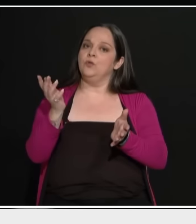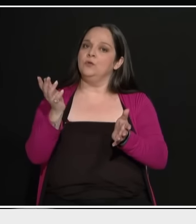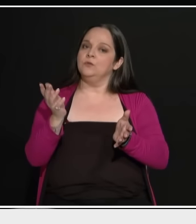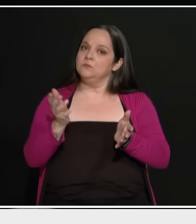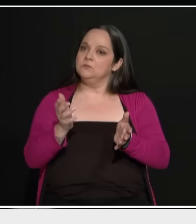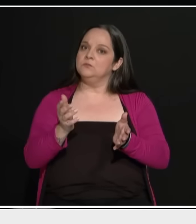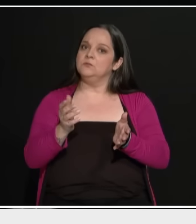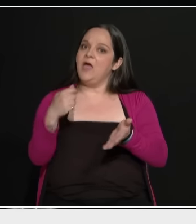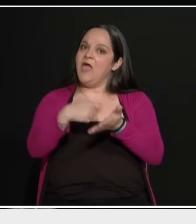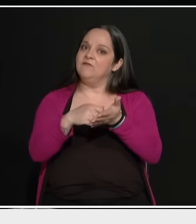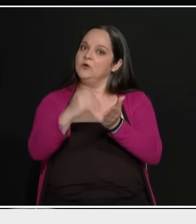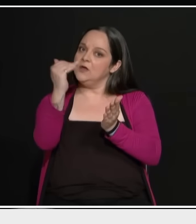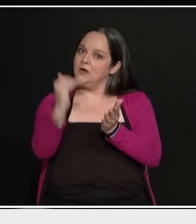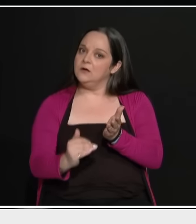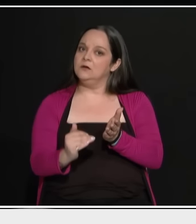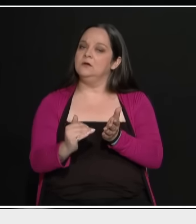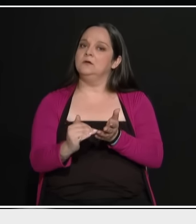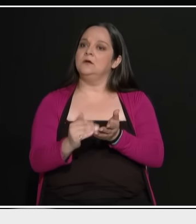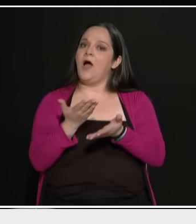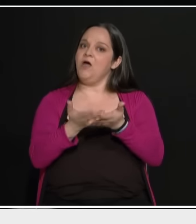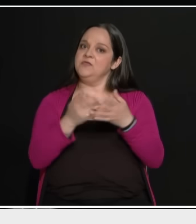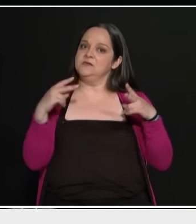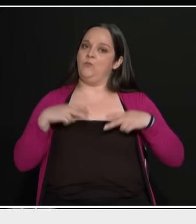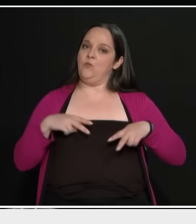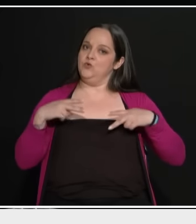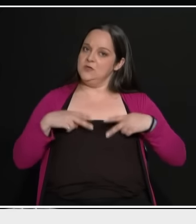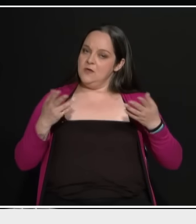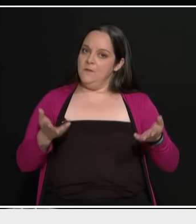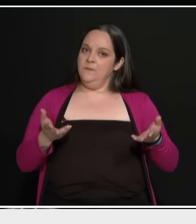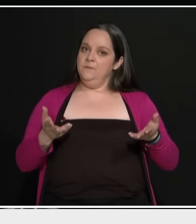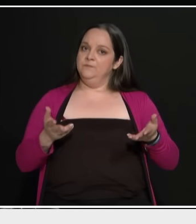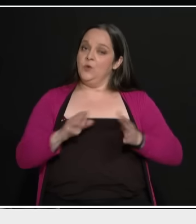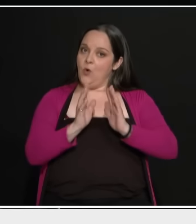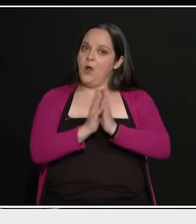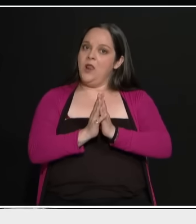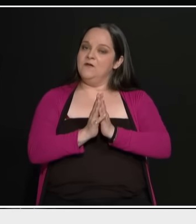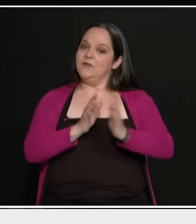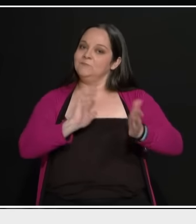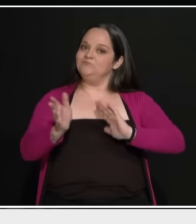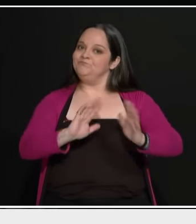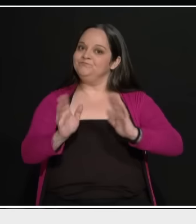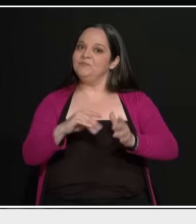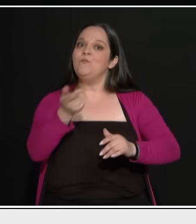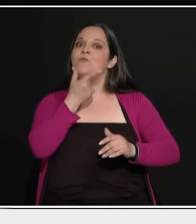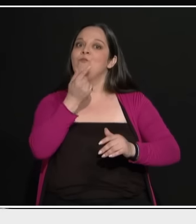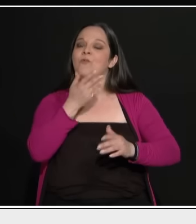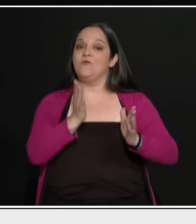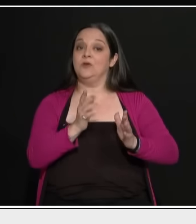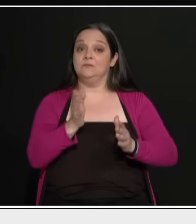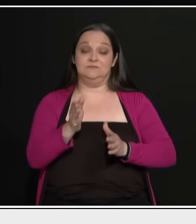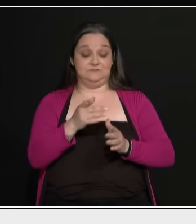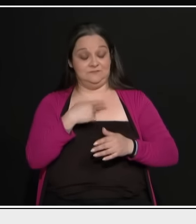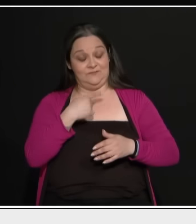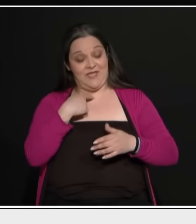Μειωμένη εφορία, άδειες στα υπουργεία, όλα αυτά διευκολύνσεις. Ναι, αλλά για να κάνω εγώ τον αντίλογο